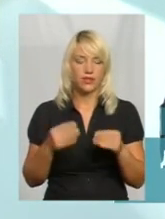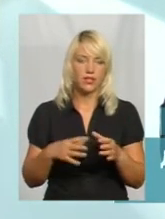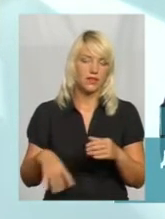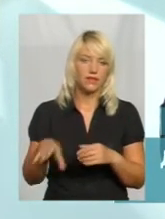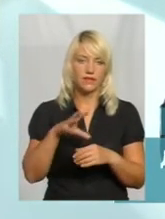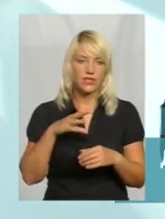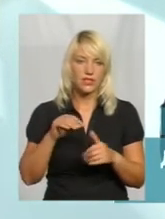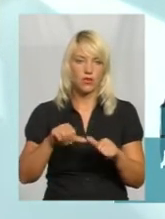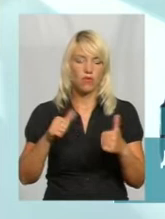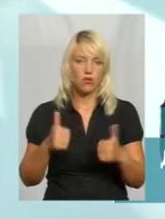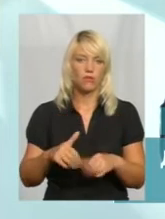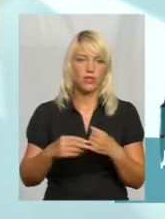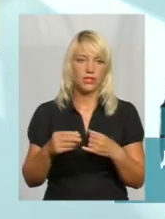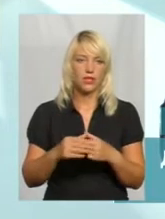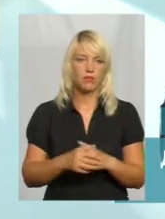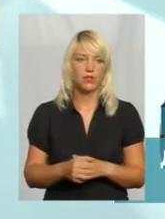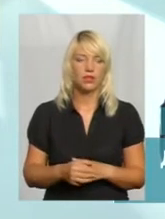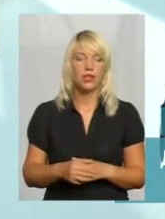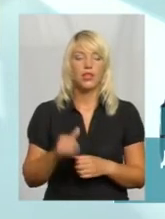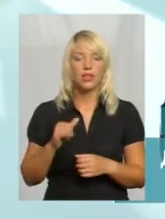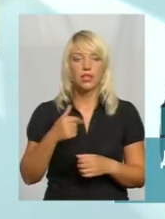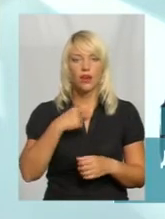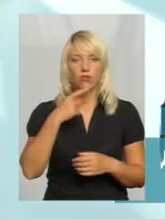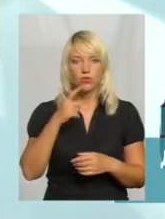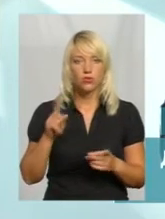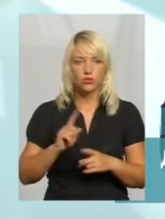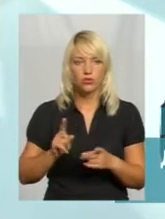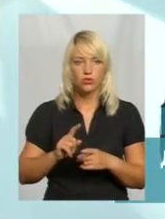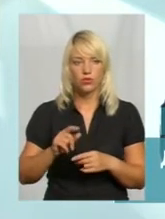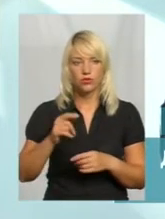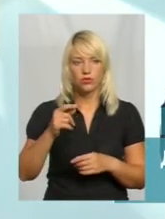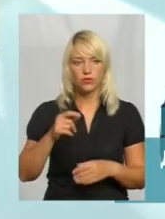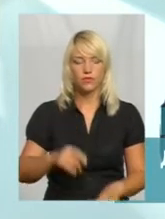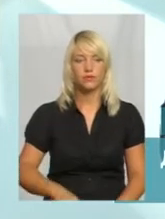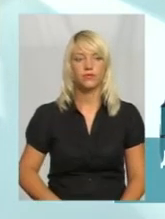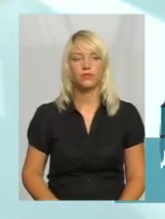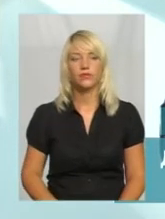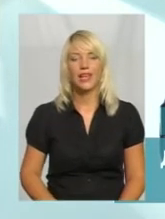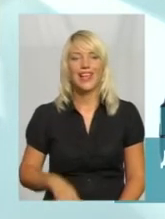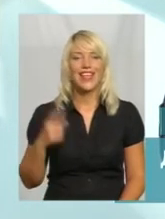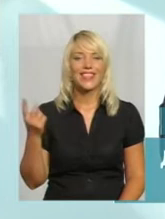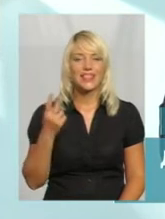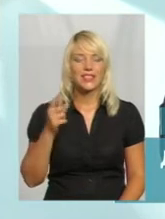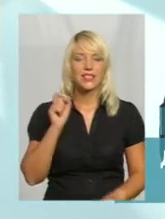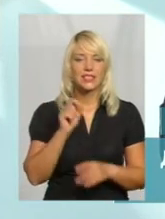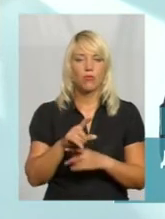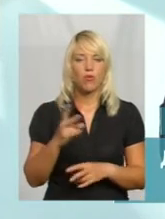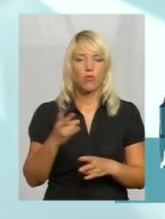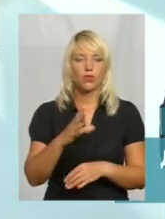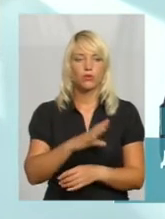оформили землю. І я вже говорю, що єдиний замовник повинен